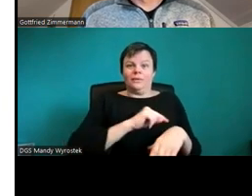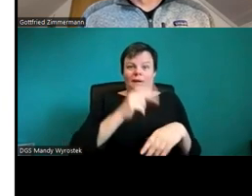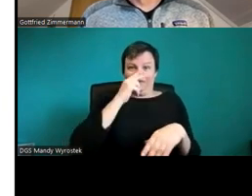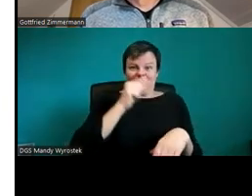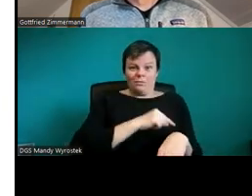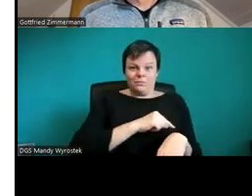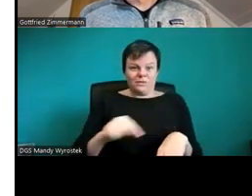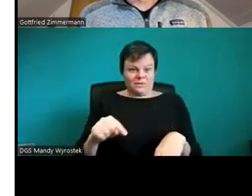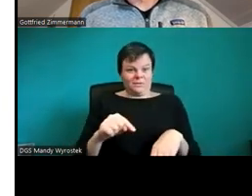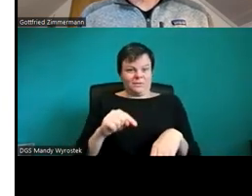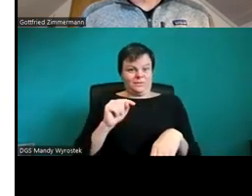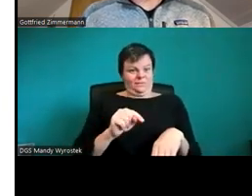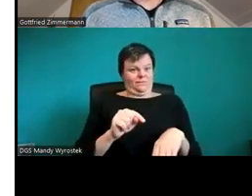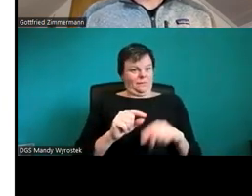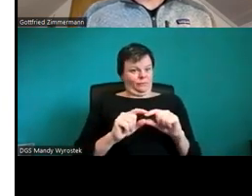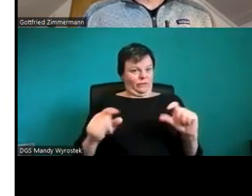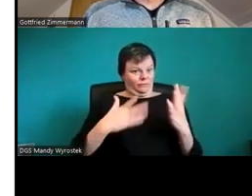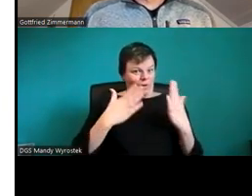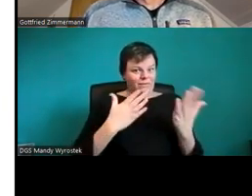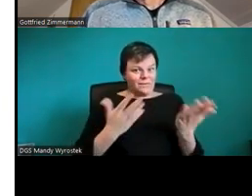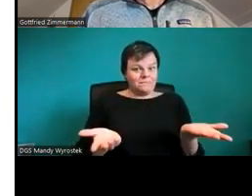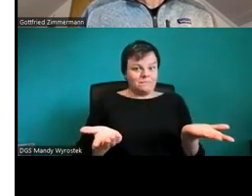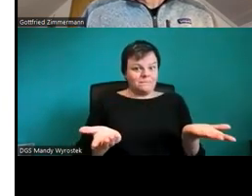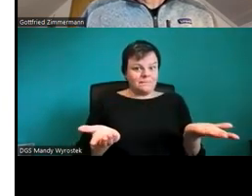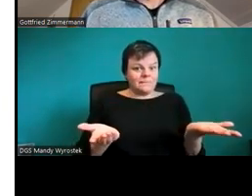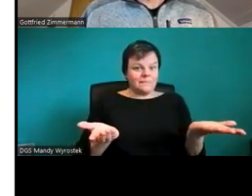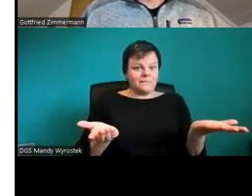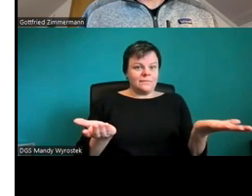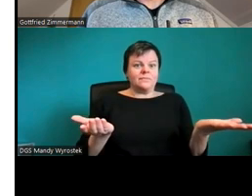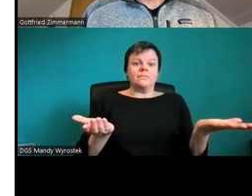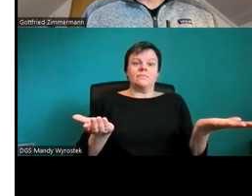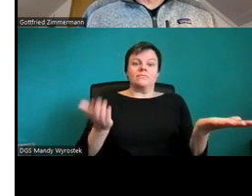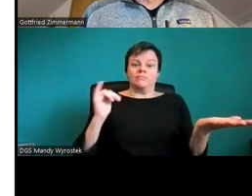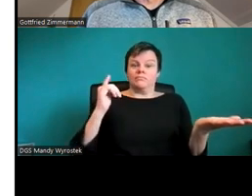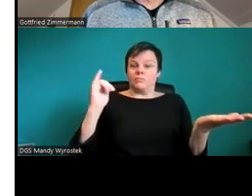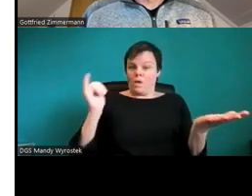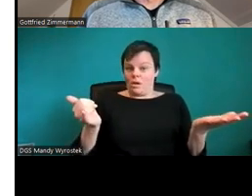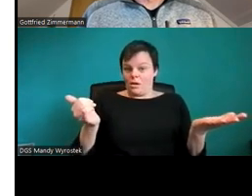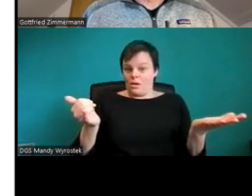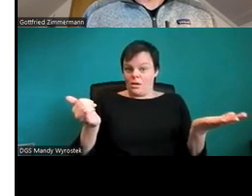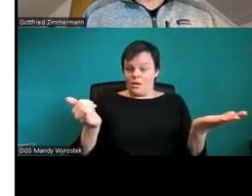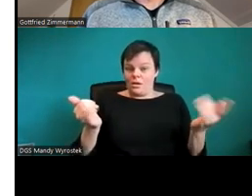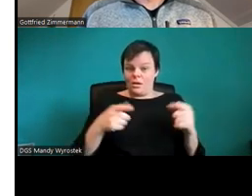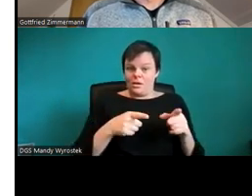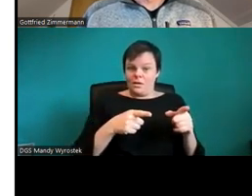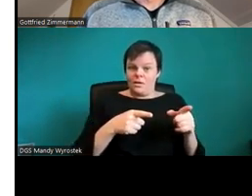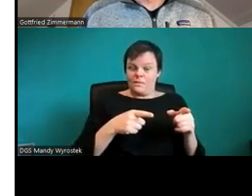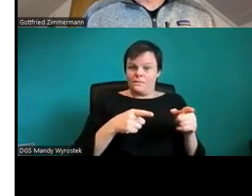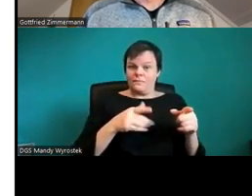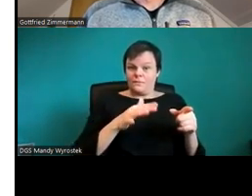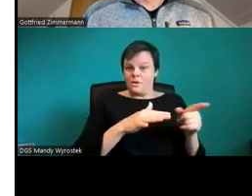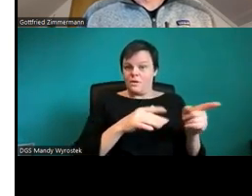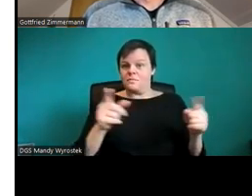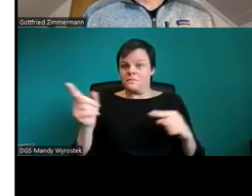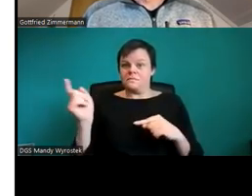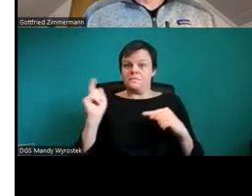Ja, ich mache es kurz. Ich gehe mal jetzt ganz schnell da drüber, über die mittleren Zeilen. 1, 2,